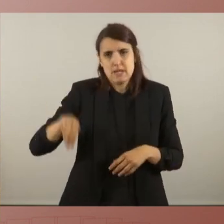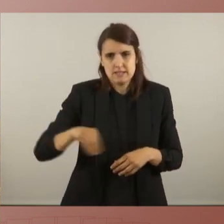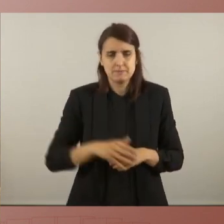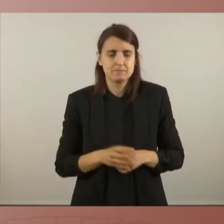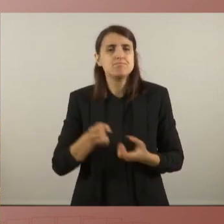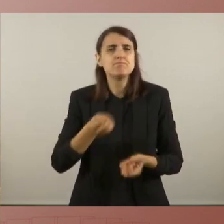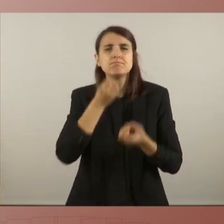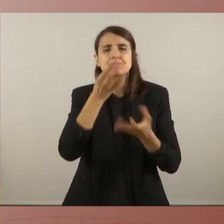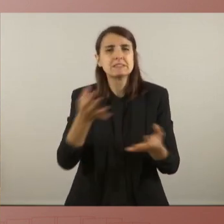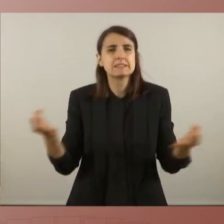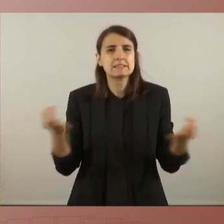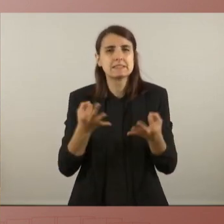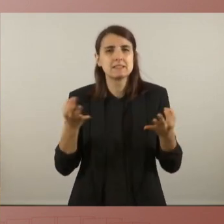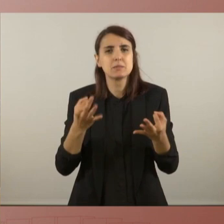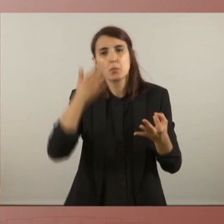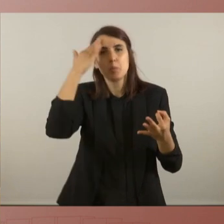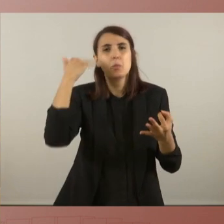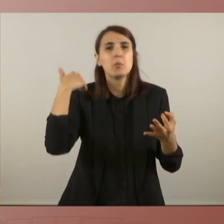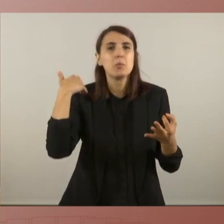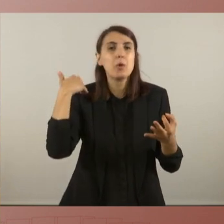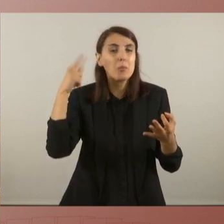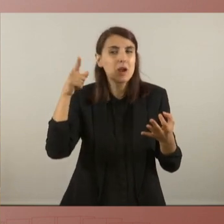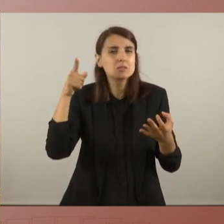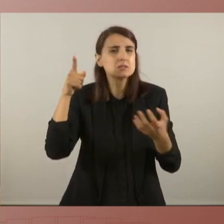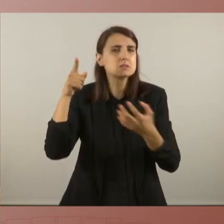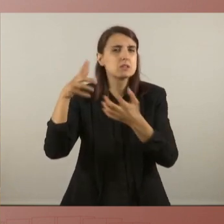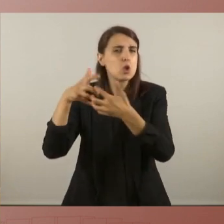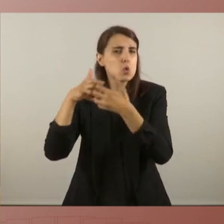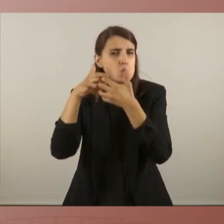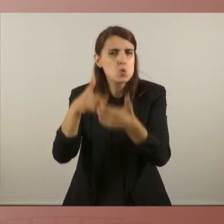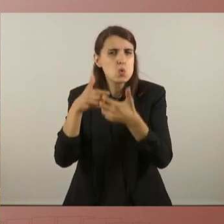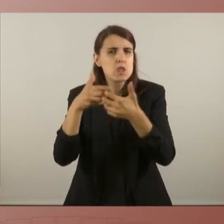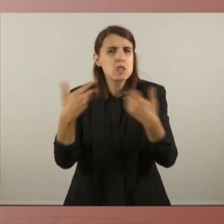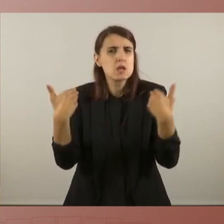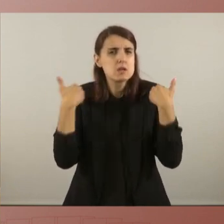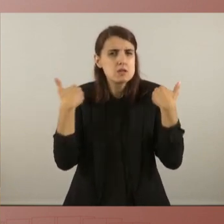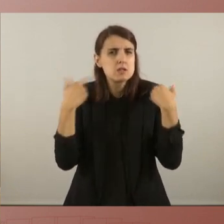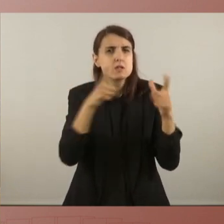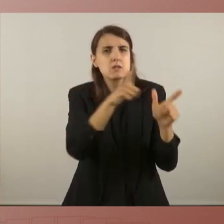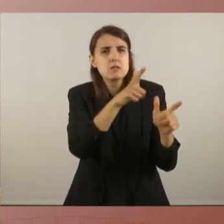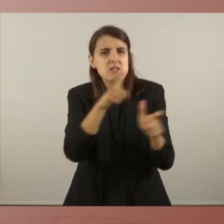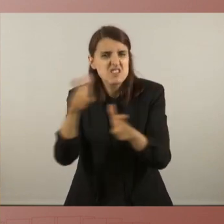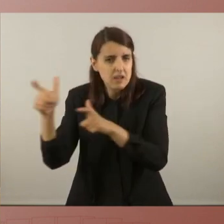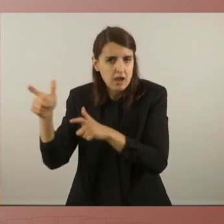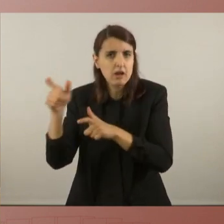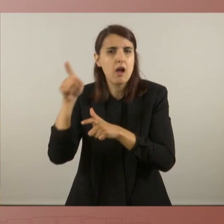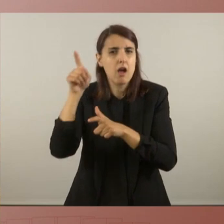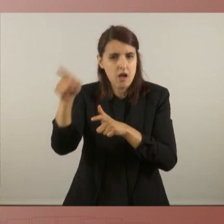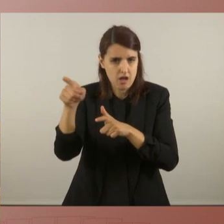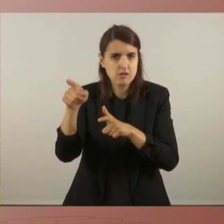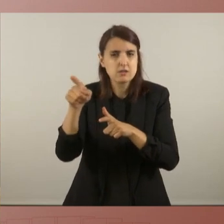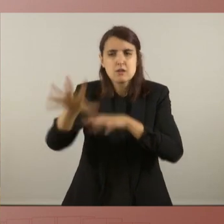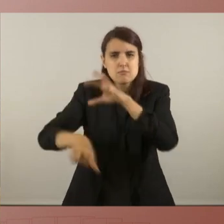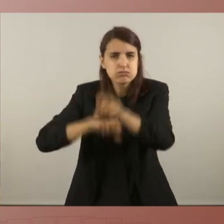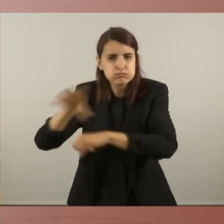una menció especial als pobles que lluiten i pateixen ara mateix la guerra, l'imperialisme, el saqueig